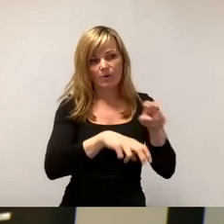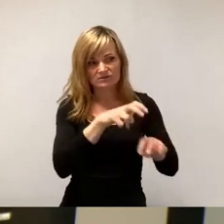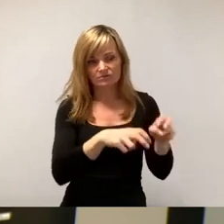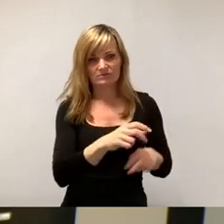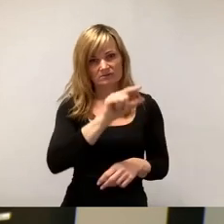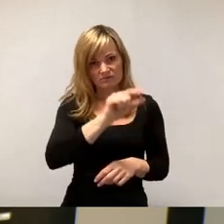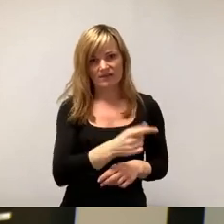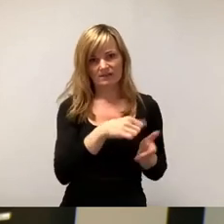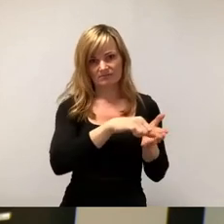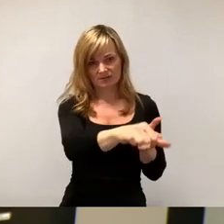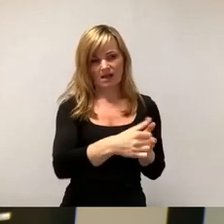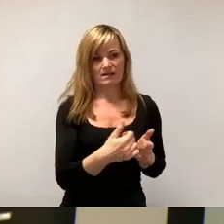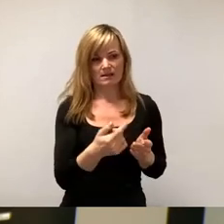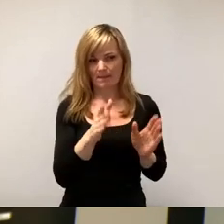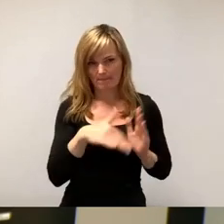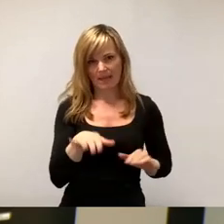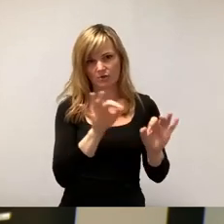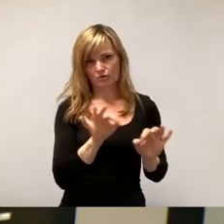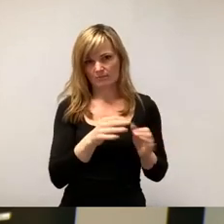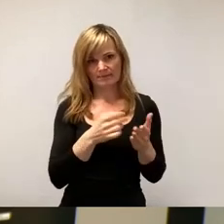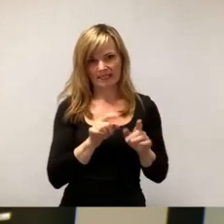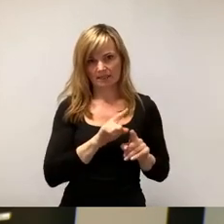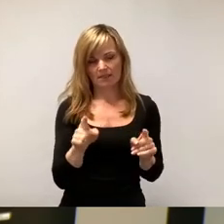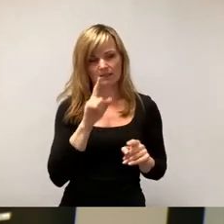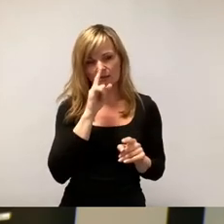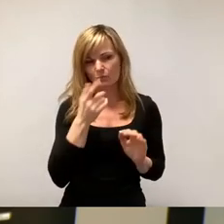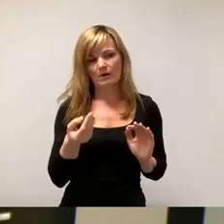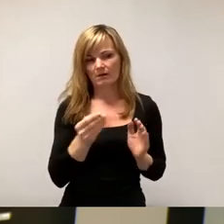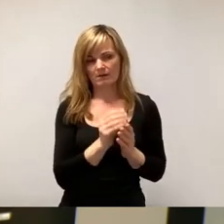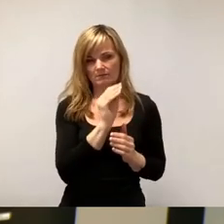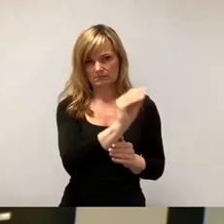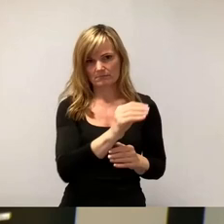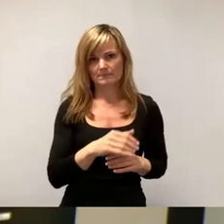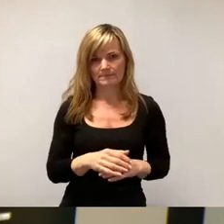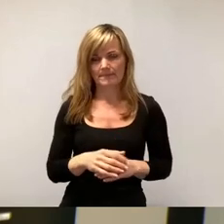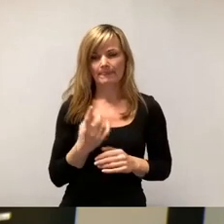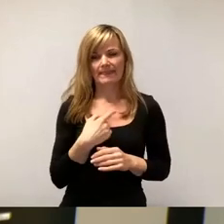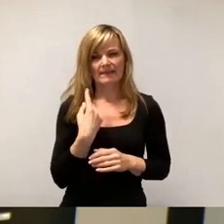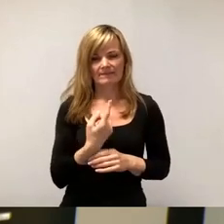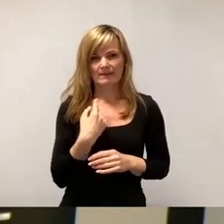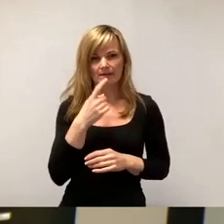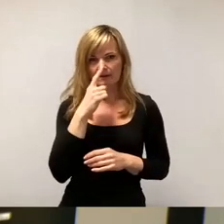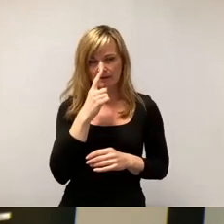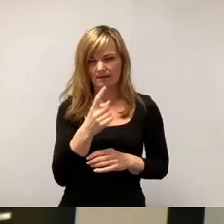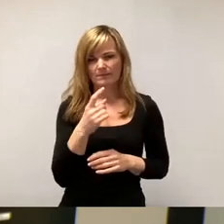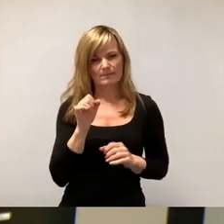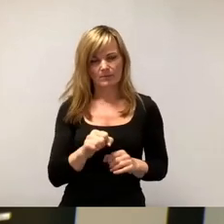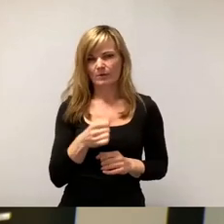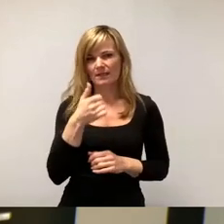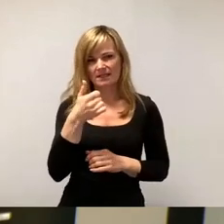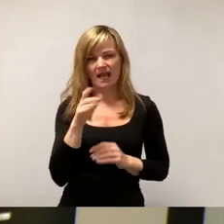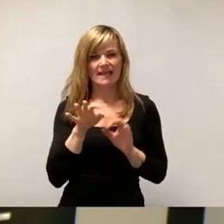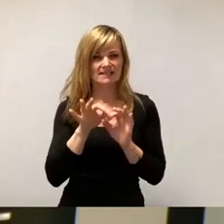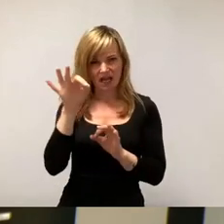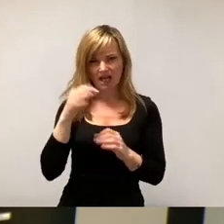geht, nur so eine Randbemerkung aus der Diskussion davor. Wir sind nicht einmal für ein Grad Steigerung fähig, im Bäderbetrieb das zu